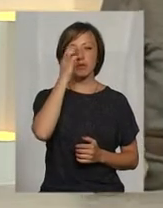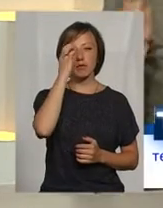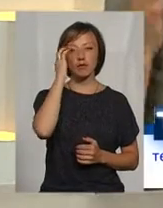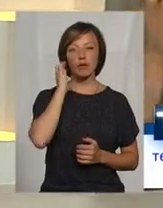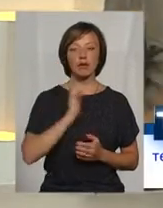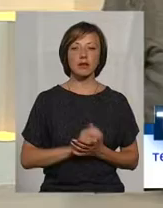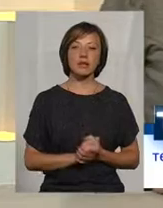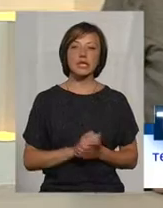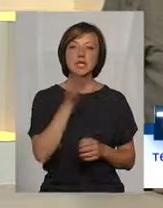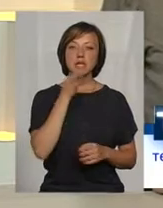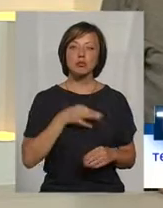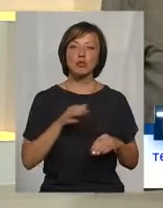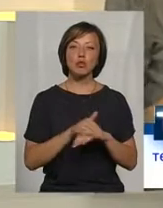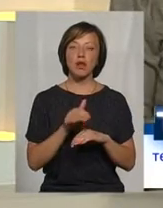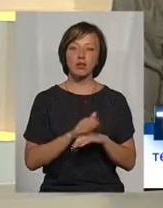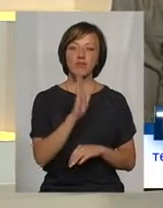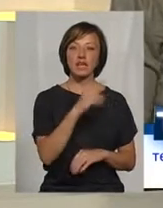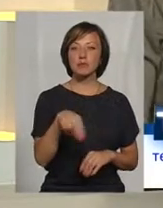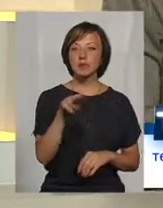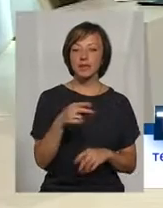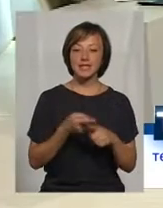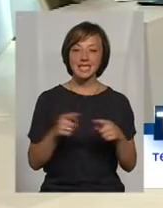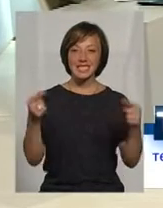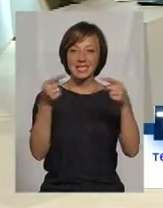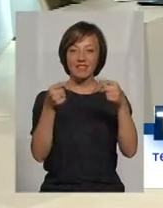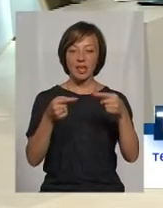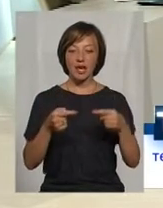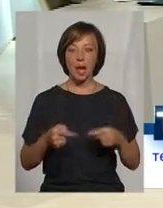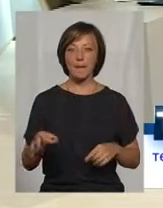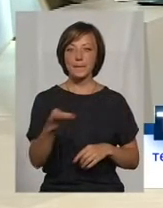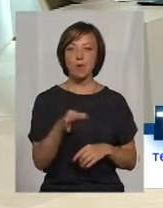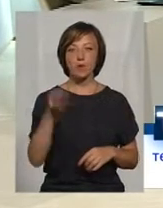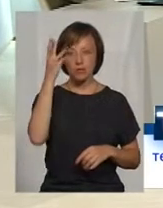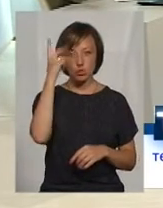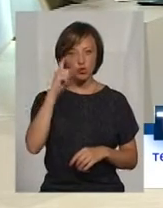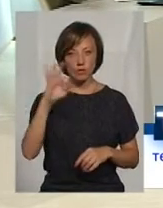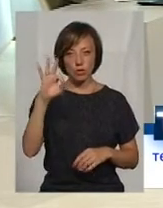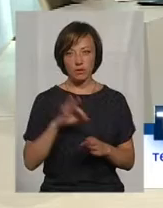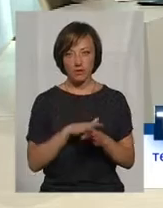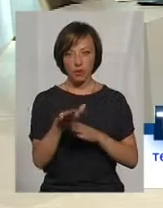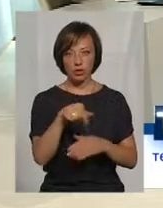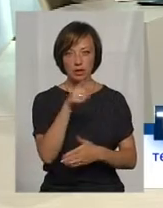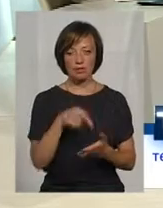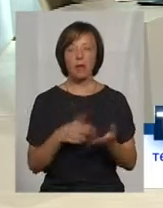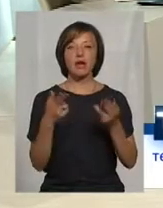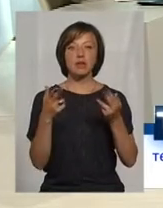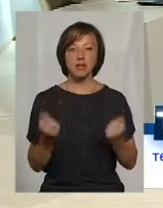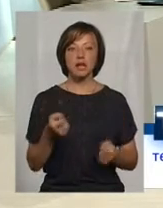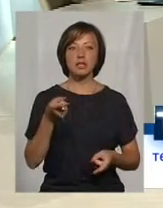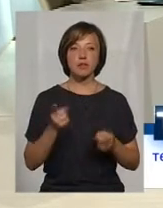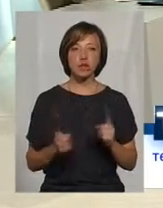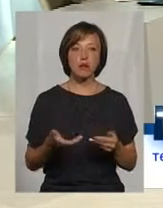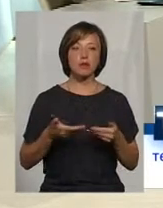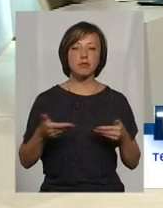Власне, скажіть, будь ласка, Ведемий Дмитрович, у ті звірки по Хмельницькій області, вони вже стовідсотково виконані? Так, звичайно. Ми